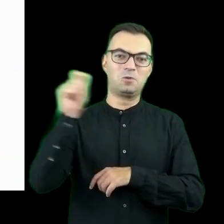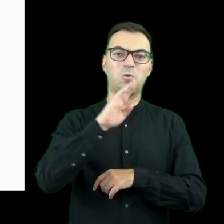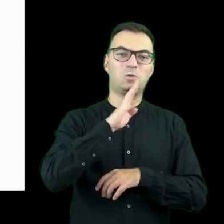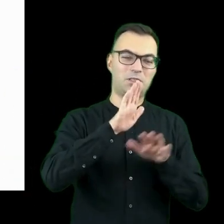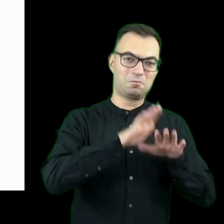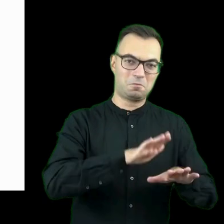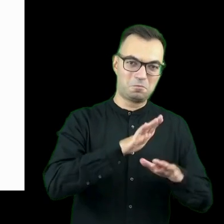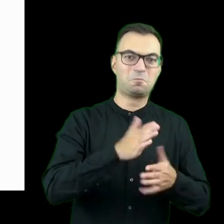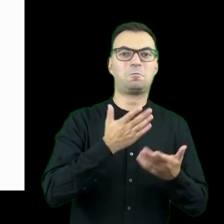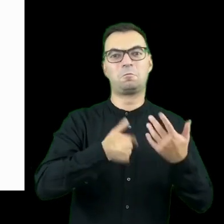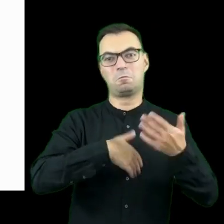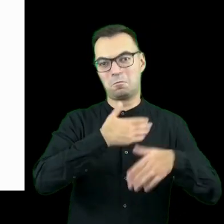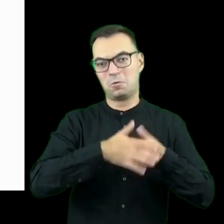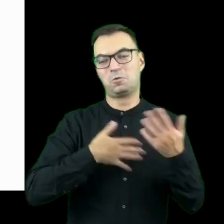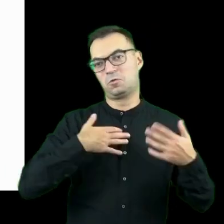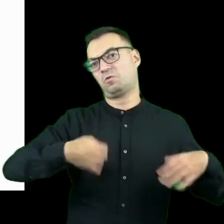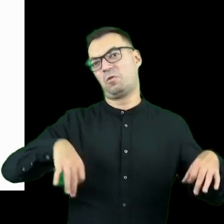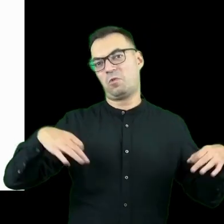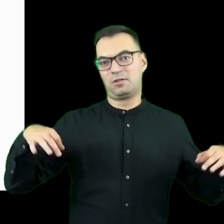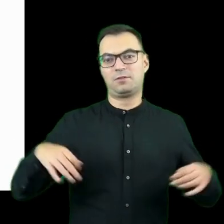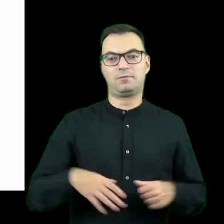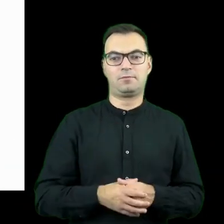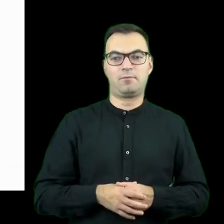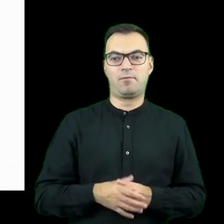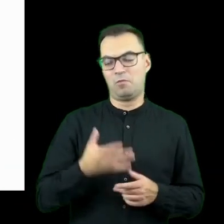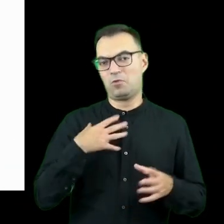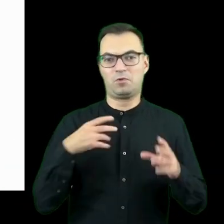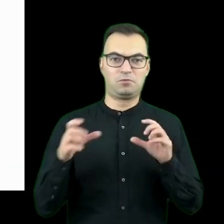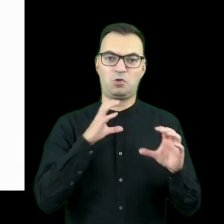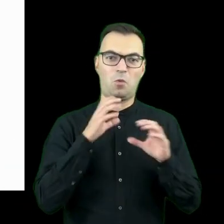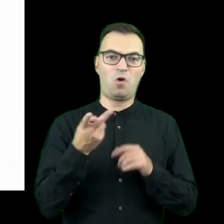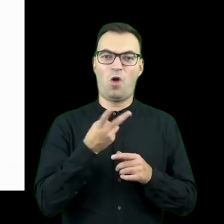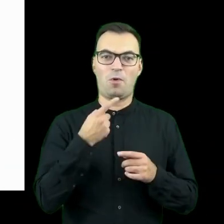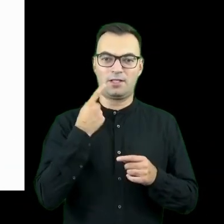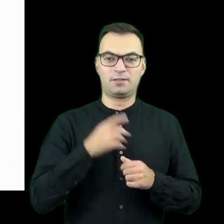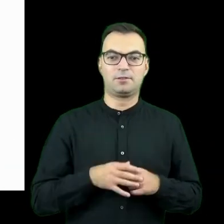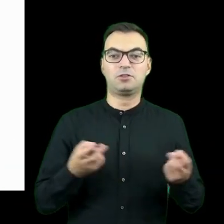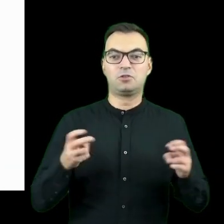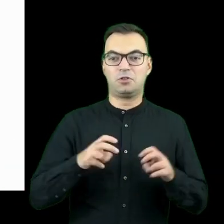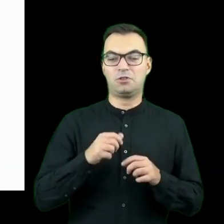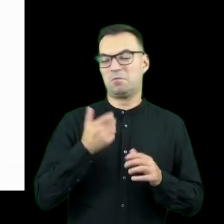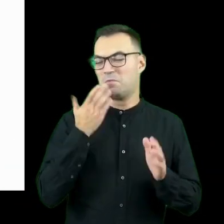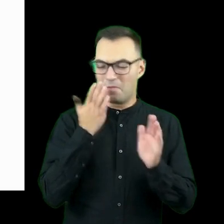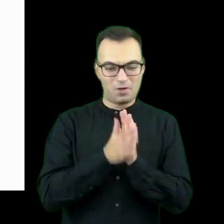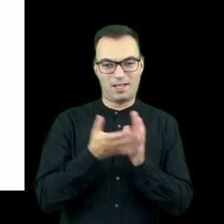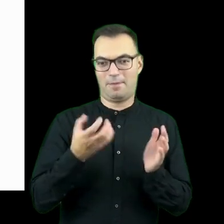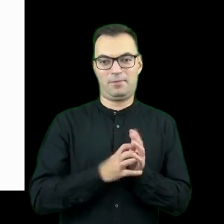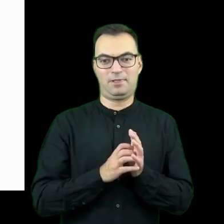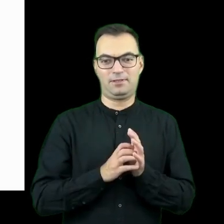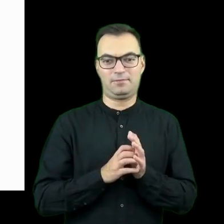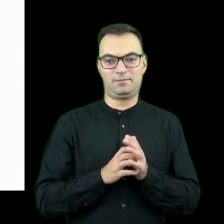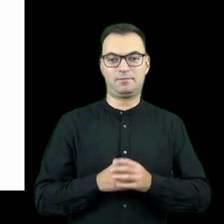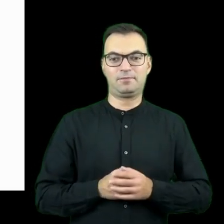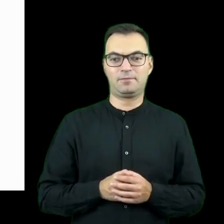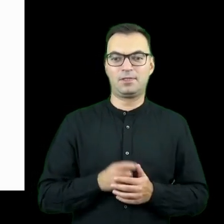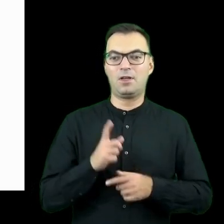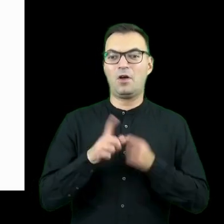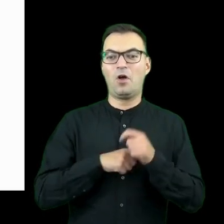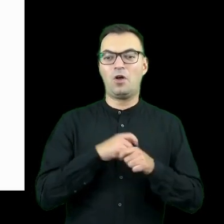Stanów Zjednoczonych i czuły się swobodnie w obydwu językach. Stworzyli bardzo prostą aplikację, znowu jakby te